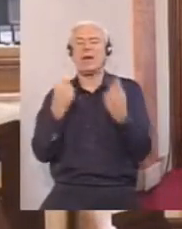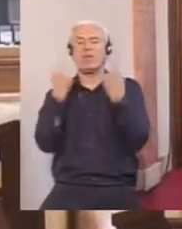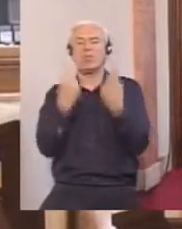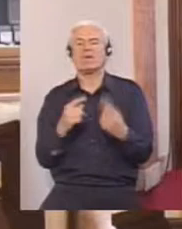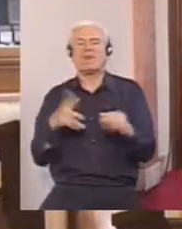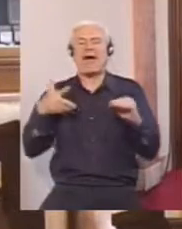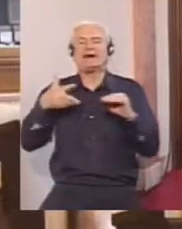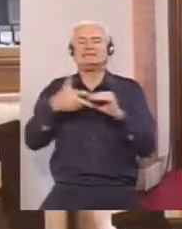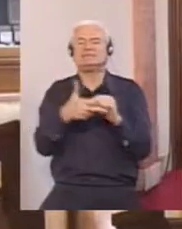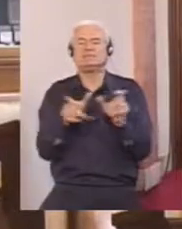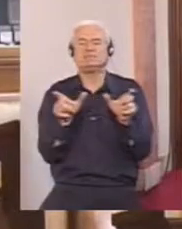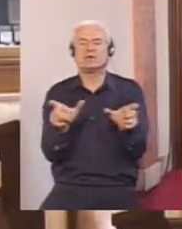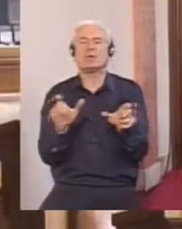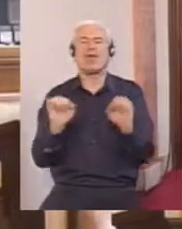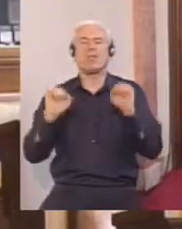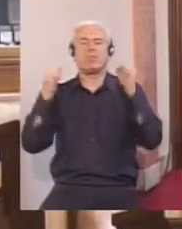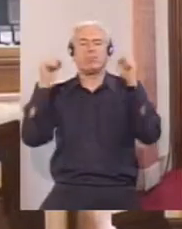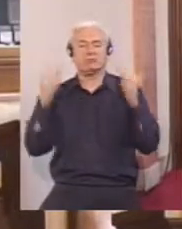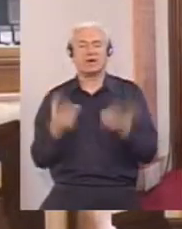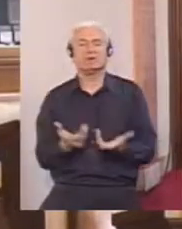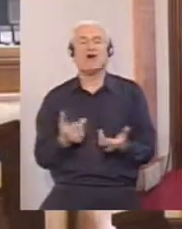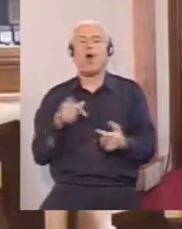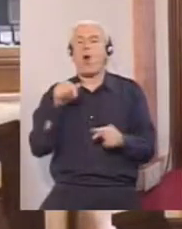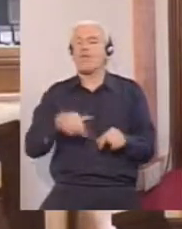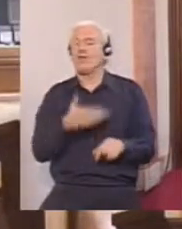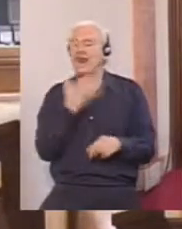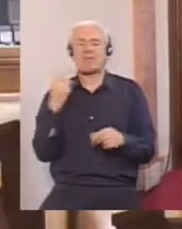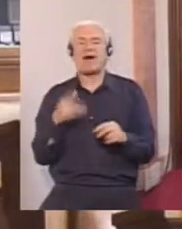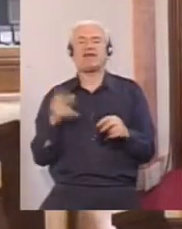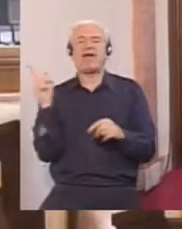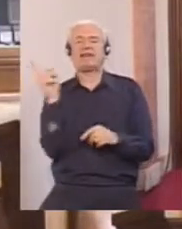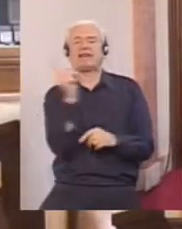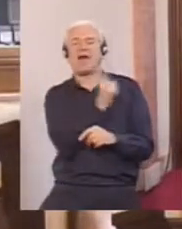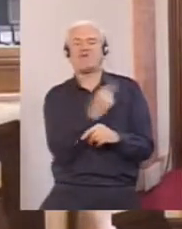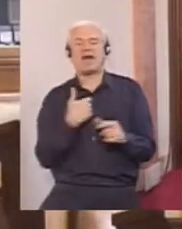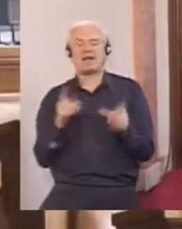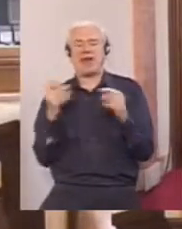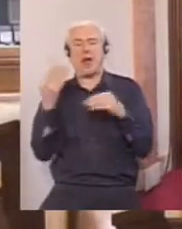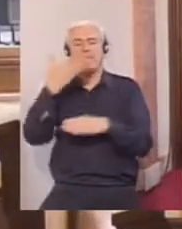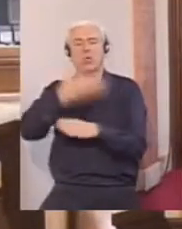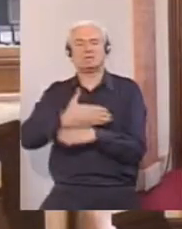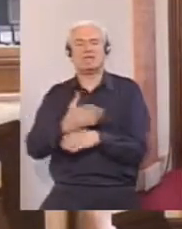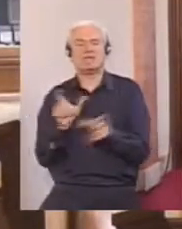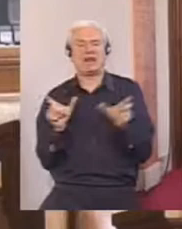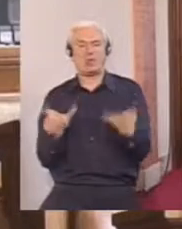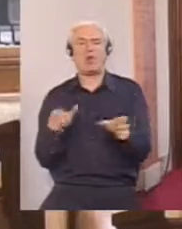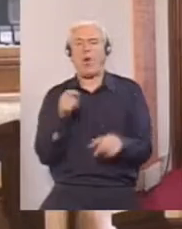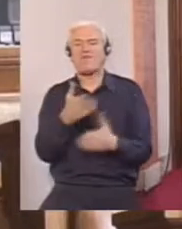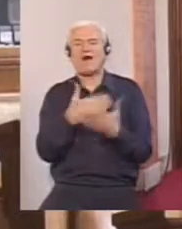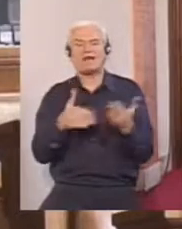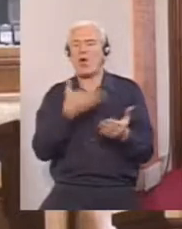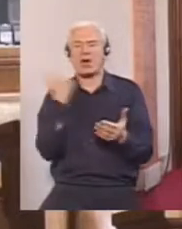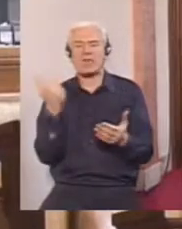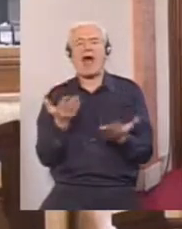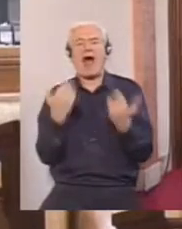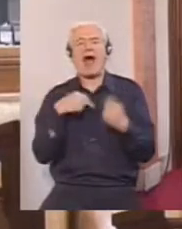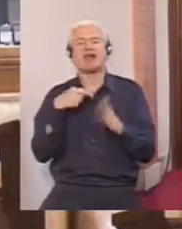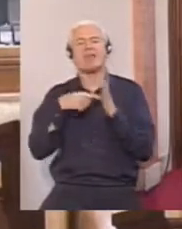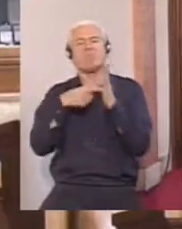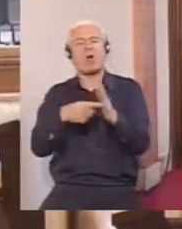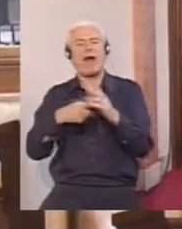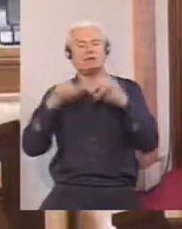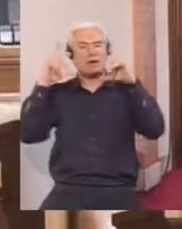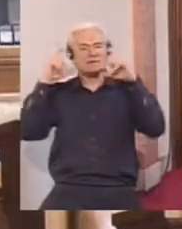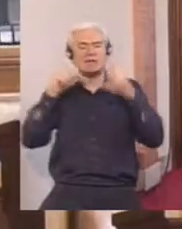protestante. Ovde nemate tramvaj da ga postavite. Ovaj deo nema, ovaj deo nema. ali oslikava